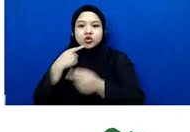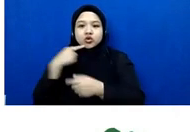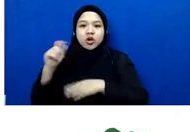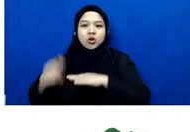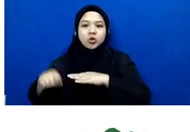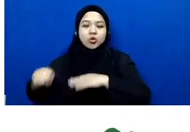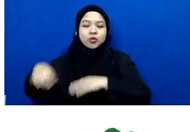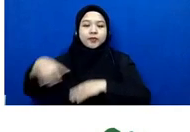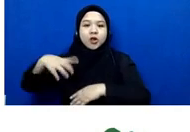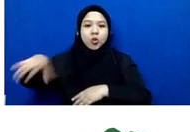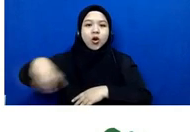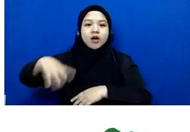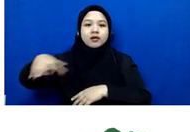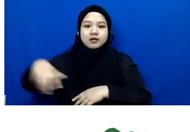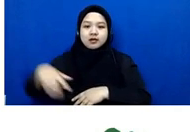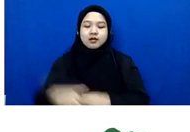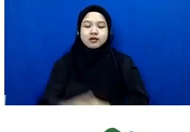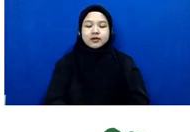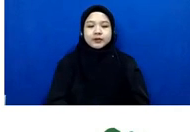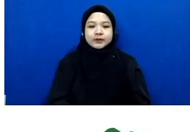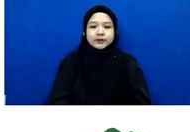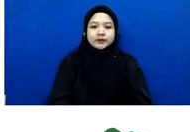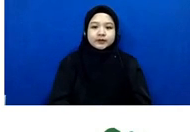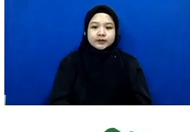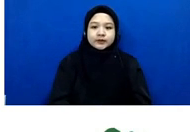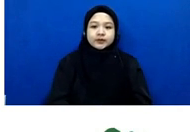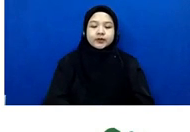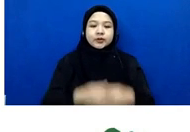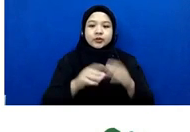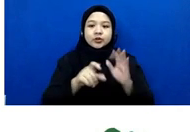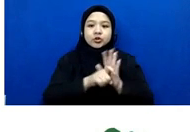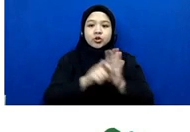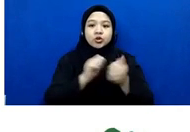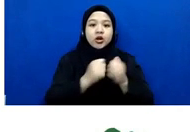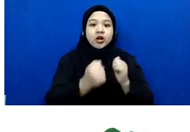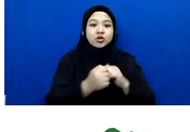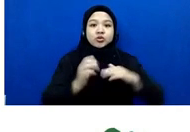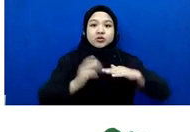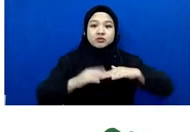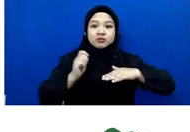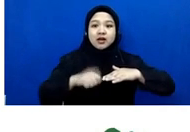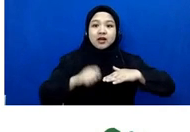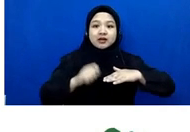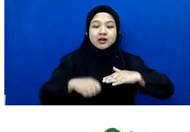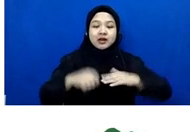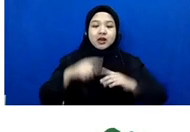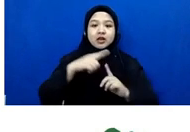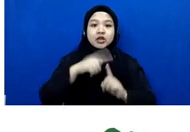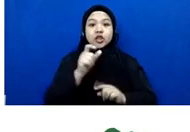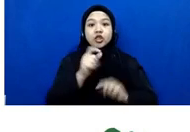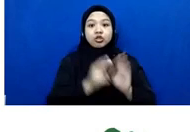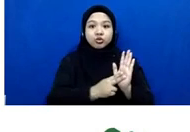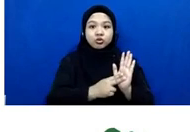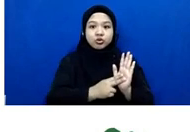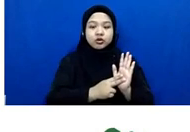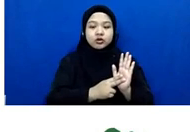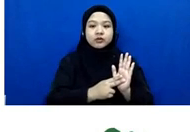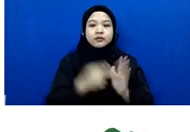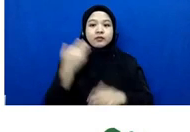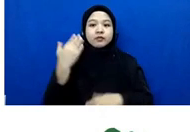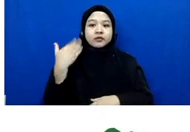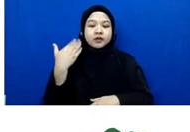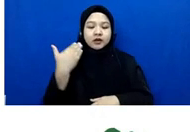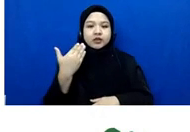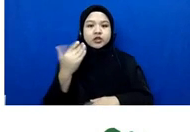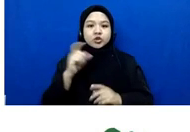kekeluargaan nah contoh perkara contoh kasus di pengadilan itu tadi disebutin sama siapa Mas Tio ya